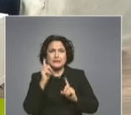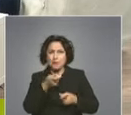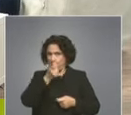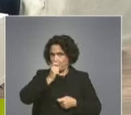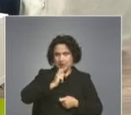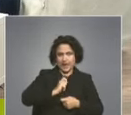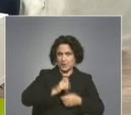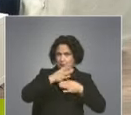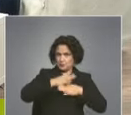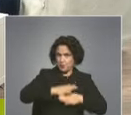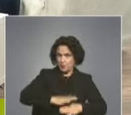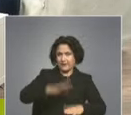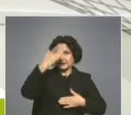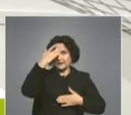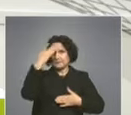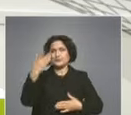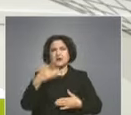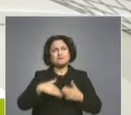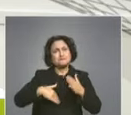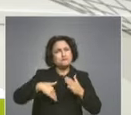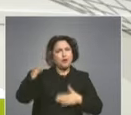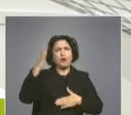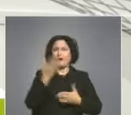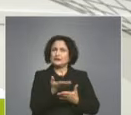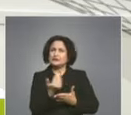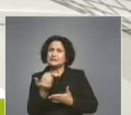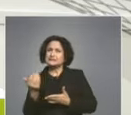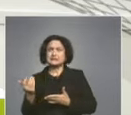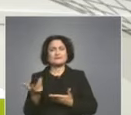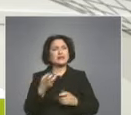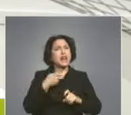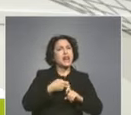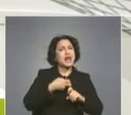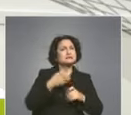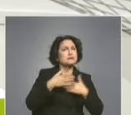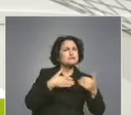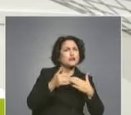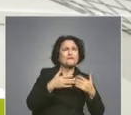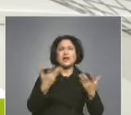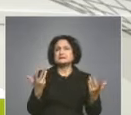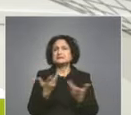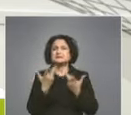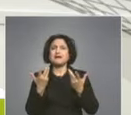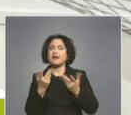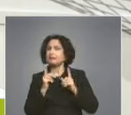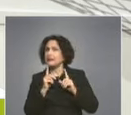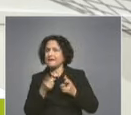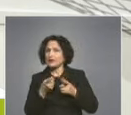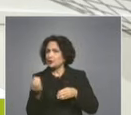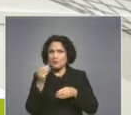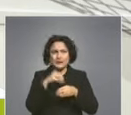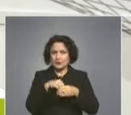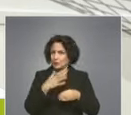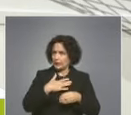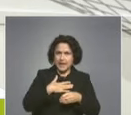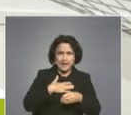казва, че днес много повече си изискванията, много повече умения. Лекарската професия, така ли? Трябва ли допълнителни умения, освен медицината и